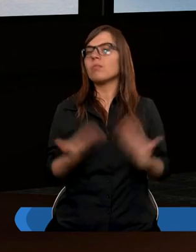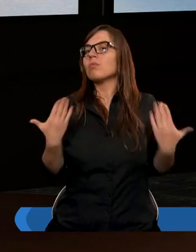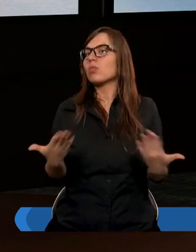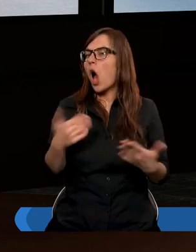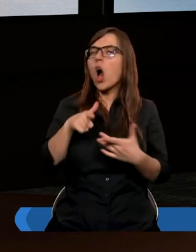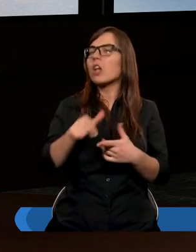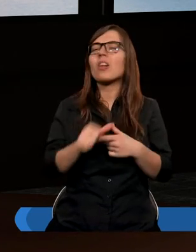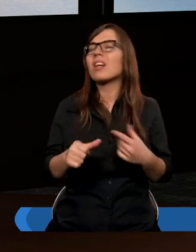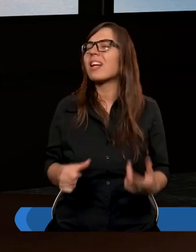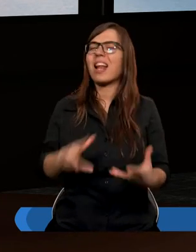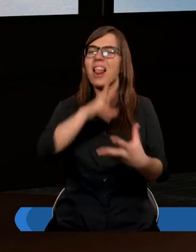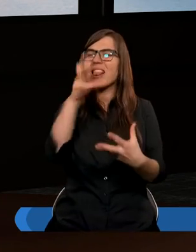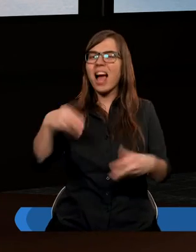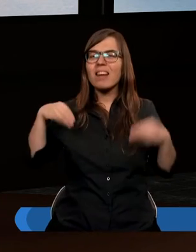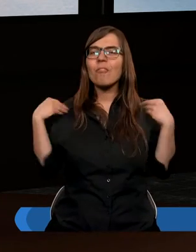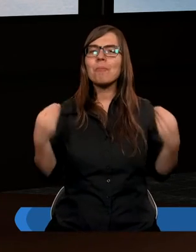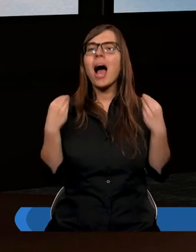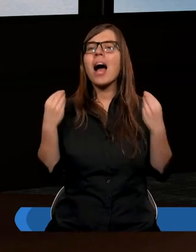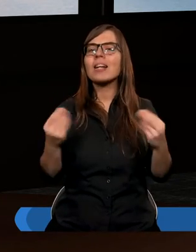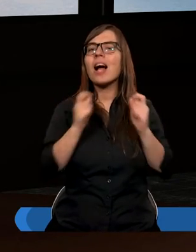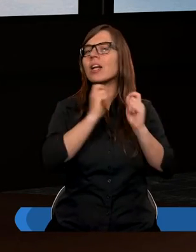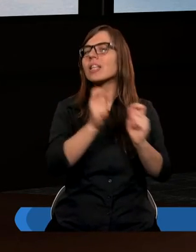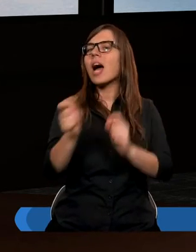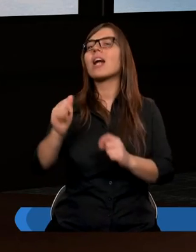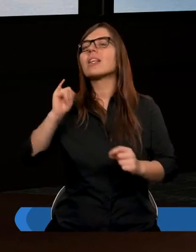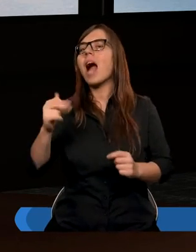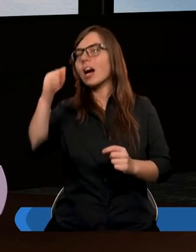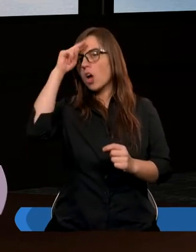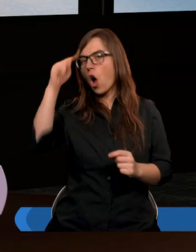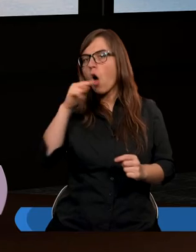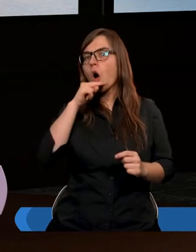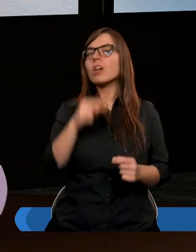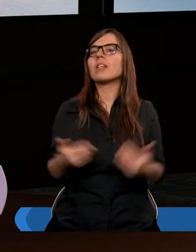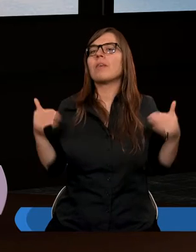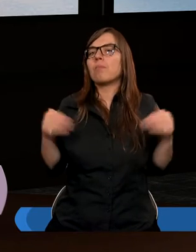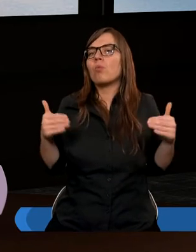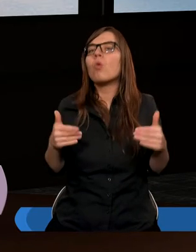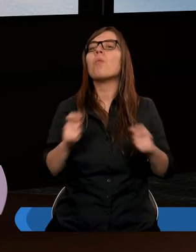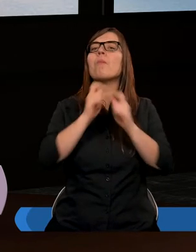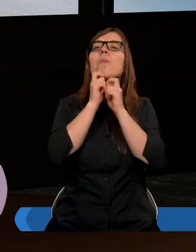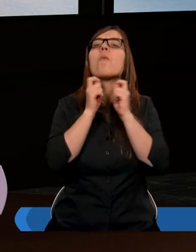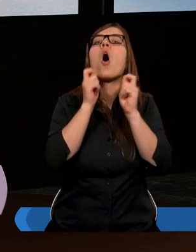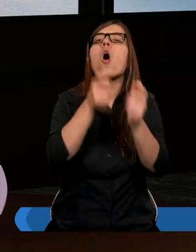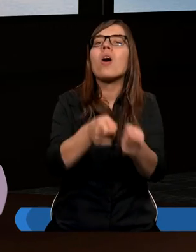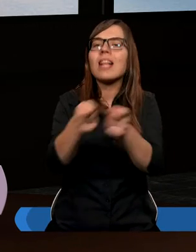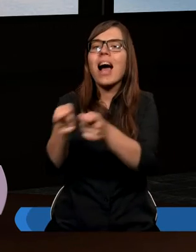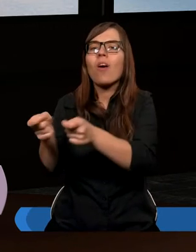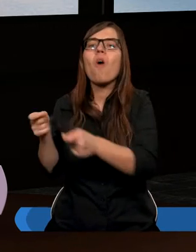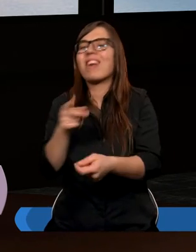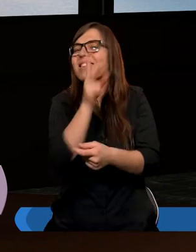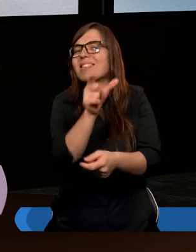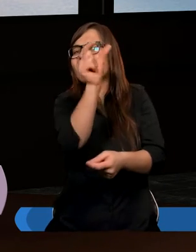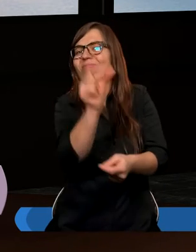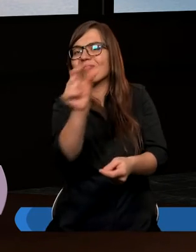Jest to najwspanialszy dar, jaki mógł Ojciec podarować nam tutaj,